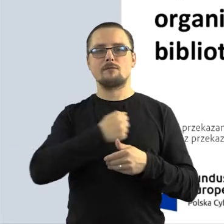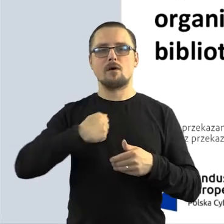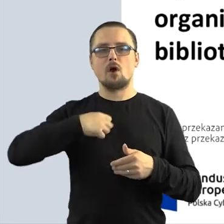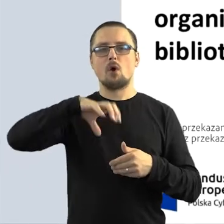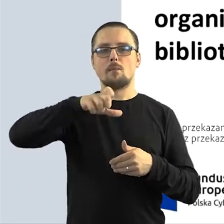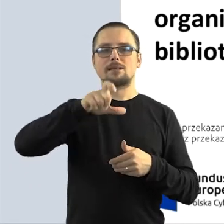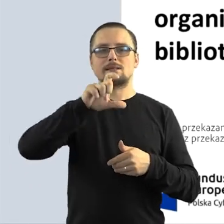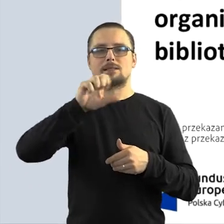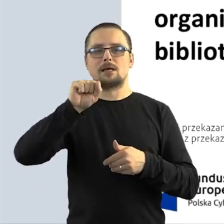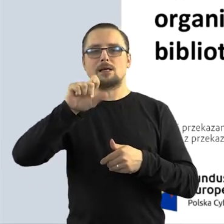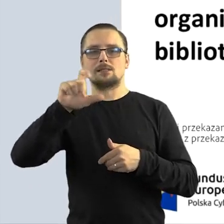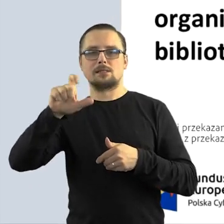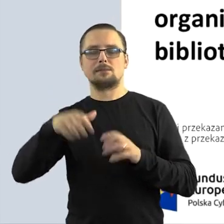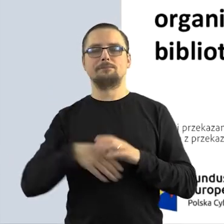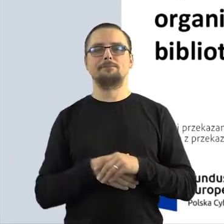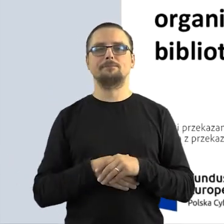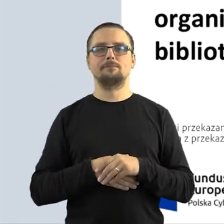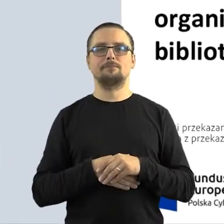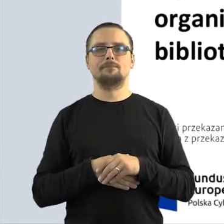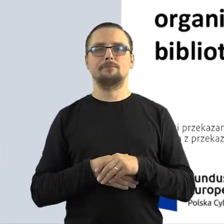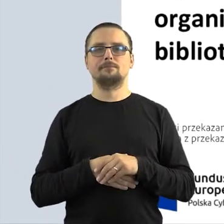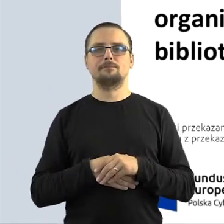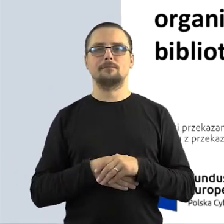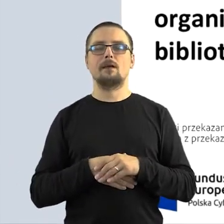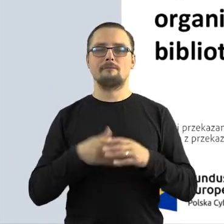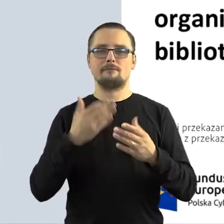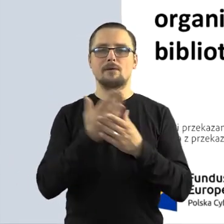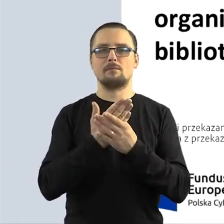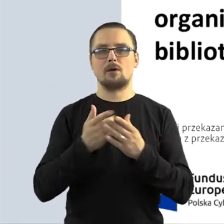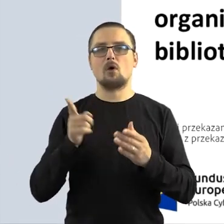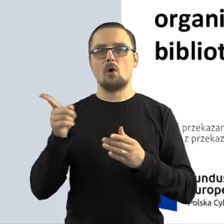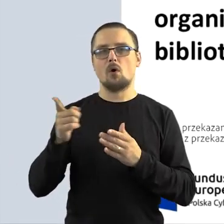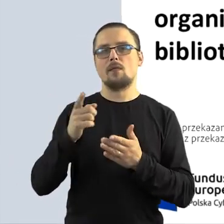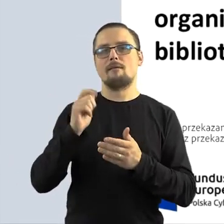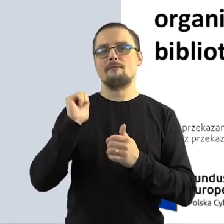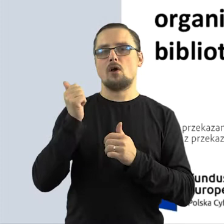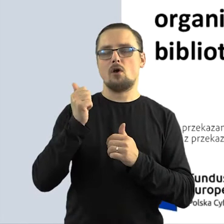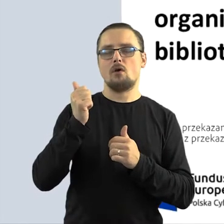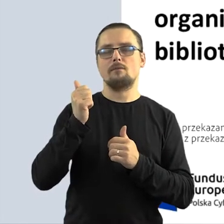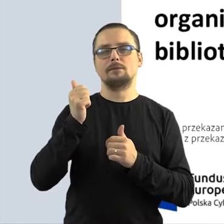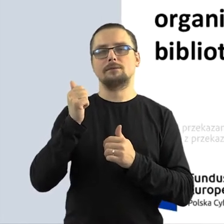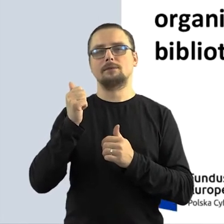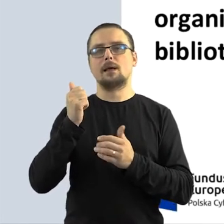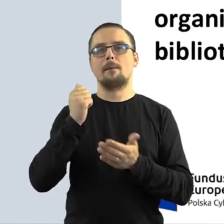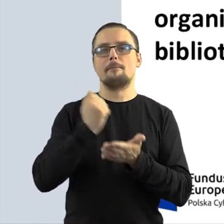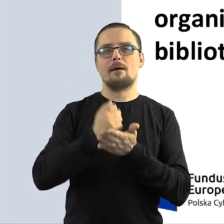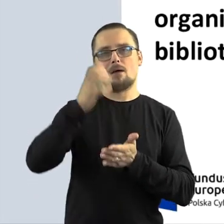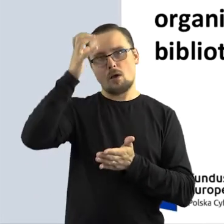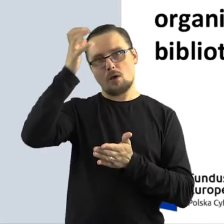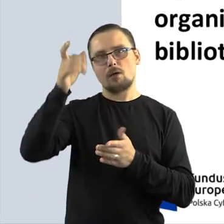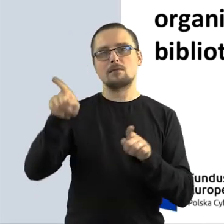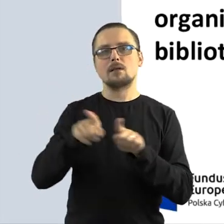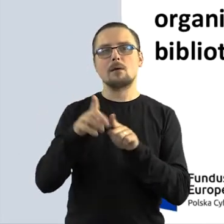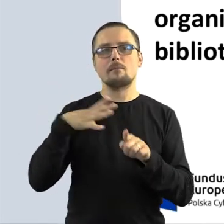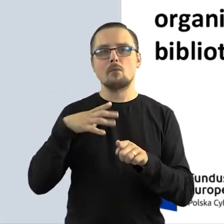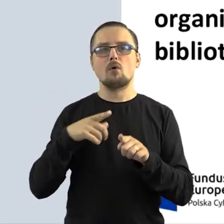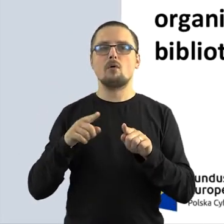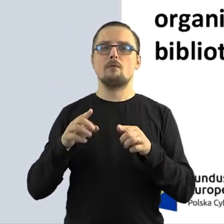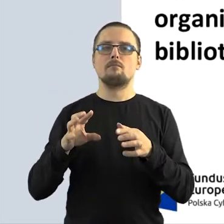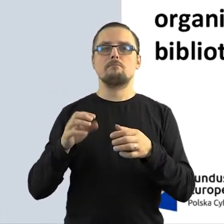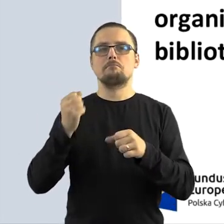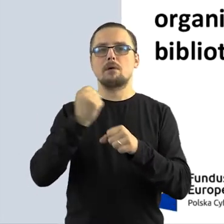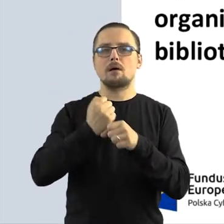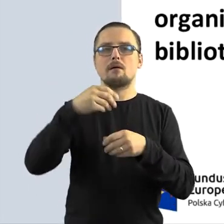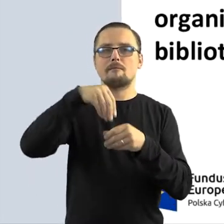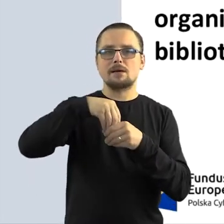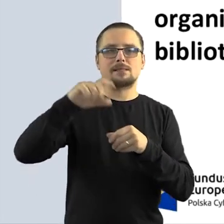Natalia jest prawniczką zajmującą się prawem autorskim i wcześniej związana była długo z Fundacją Centrum Cyfrowe. Bardzo mi miło